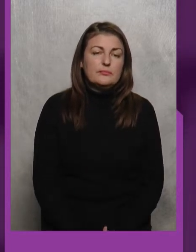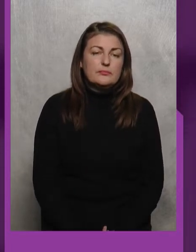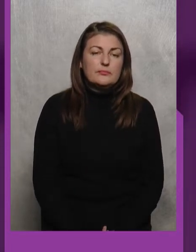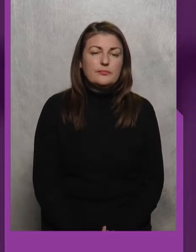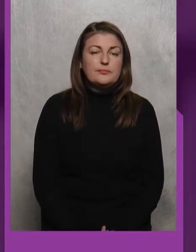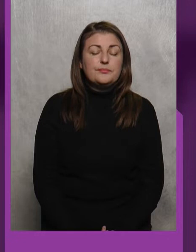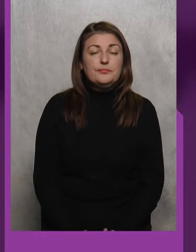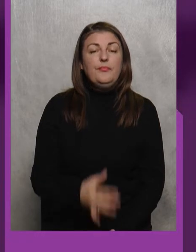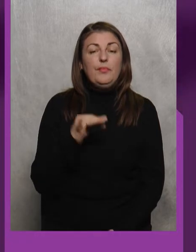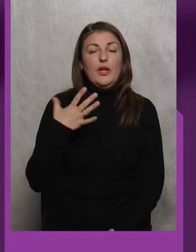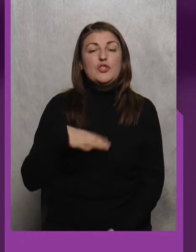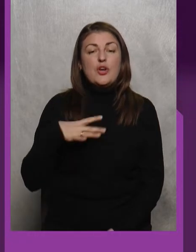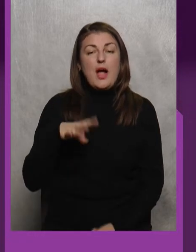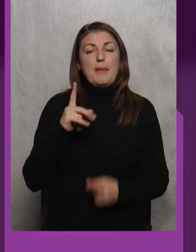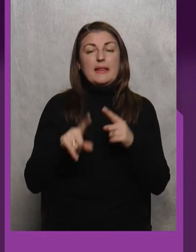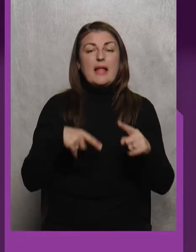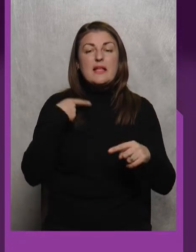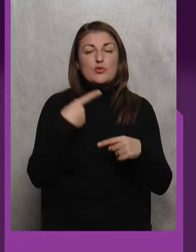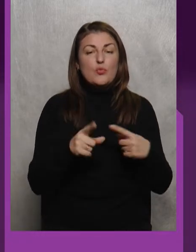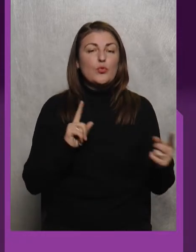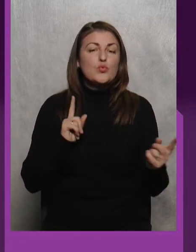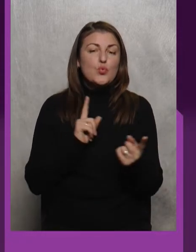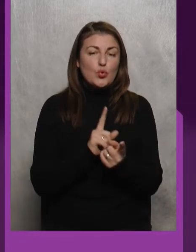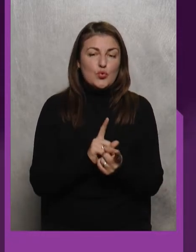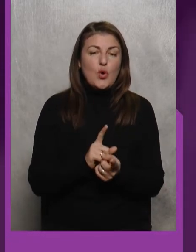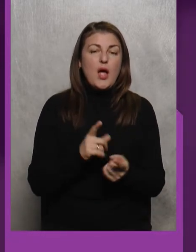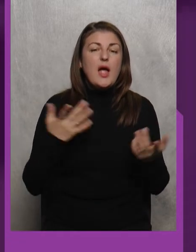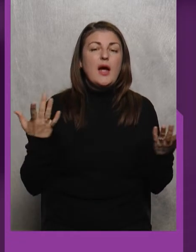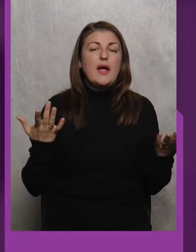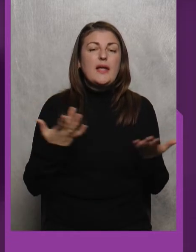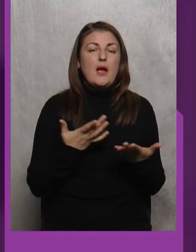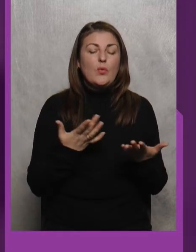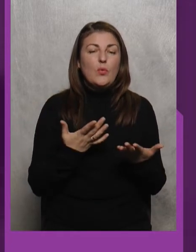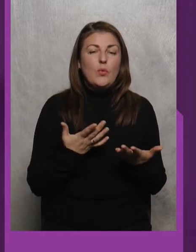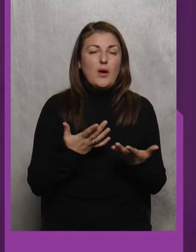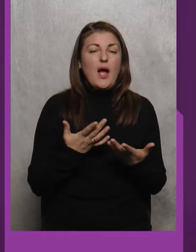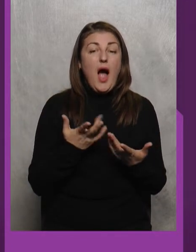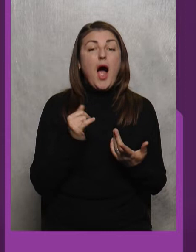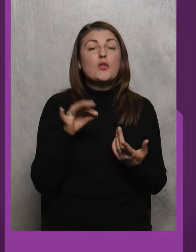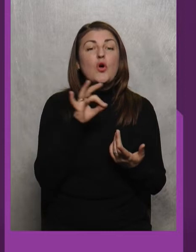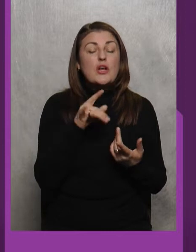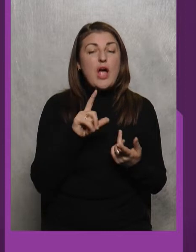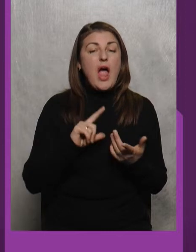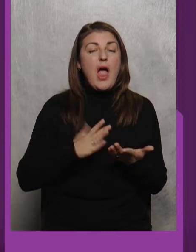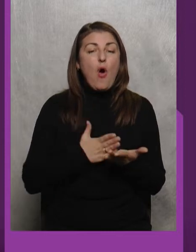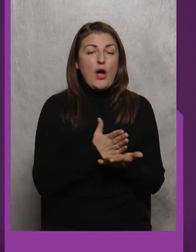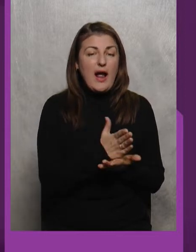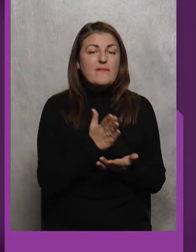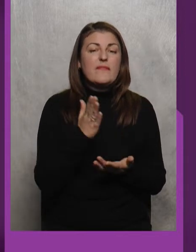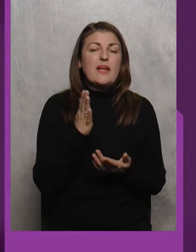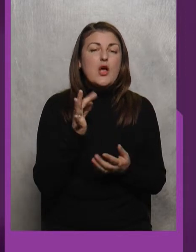Так, і чекаємо на наступну сутичку Яку нам А до речі Географія з